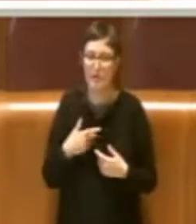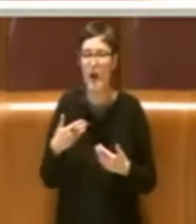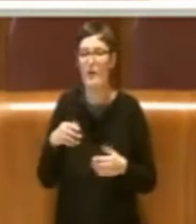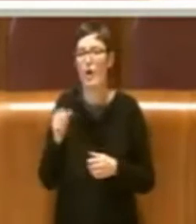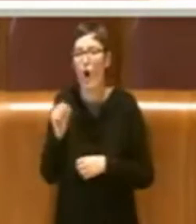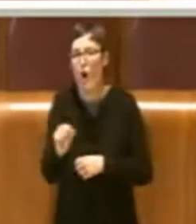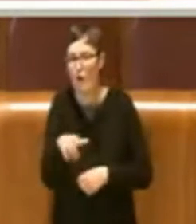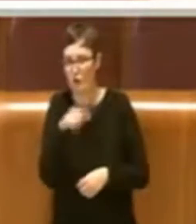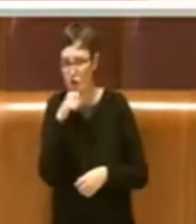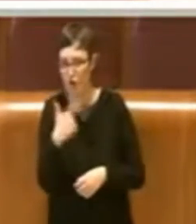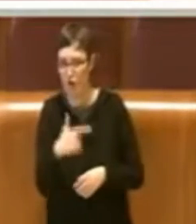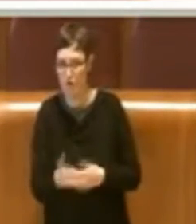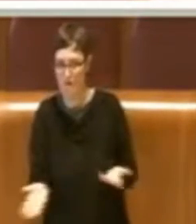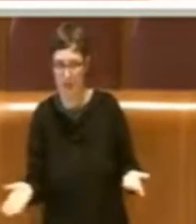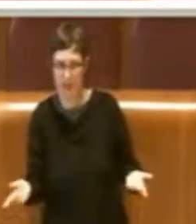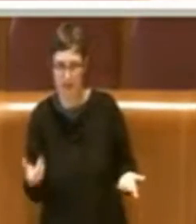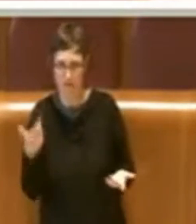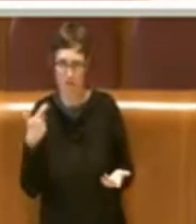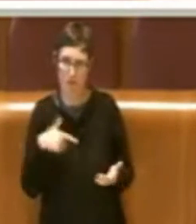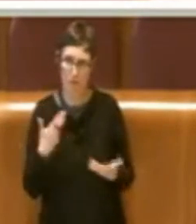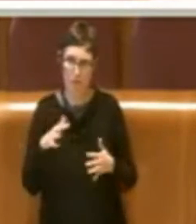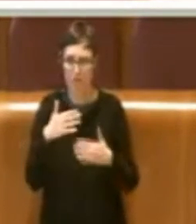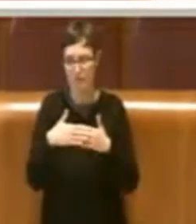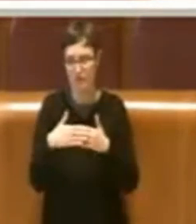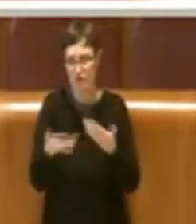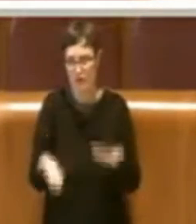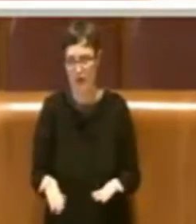è già in linea con il nostro operato. Grazie. Grazie.